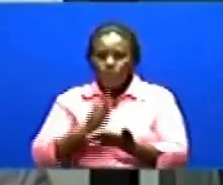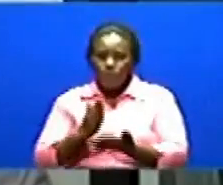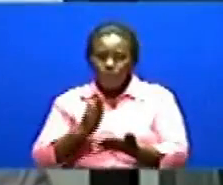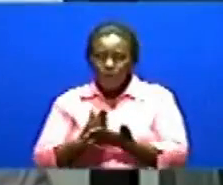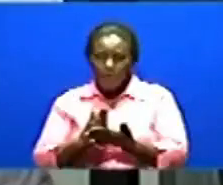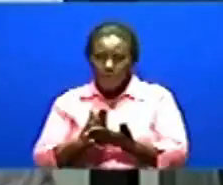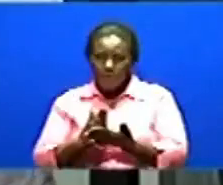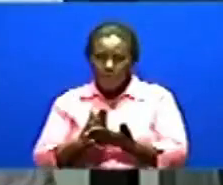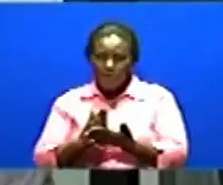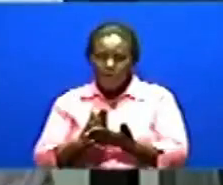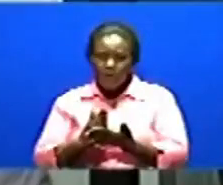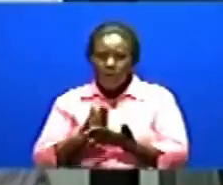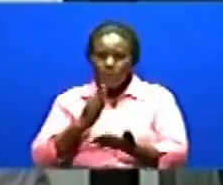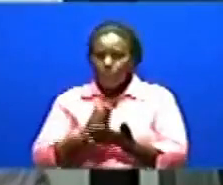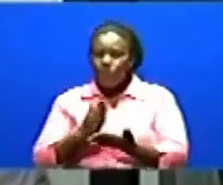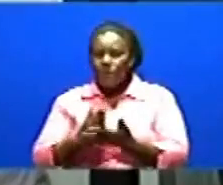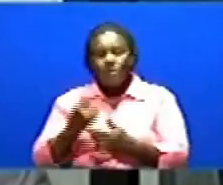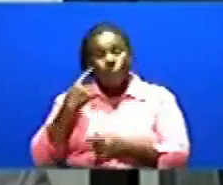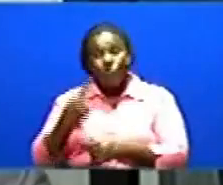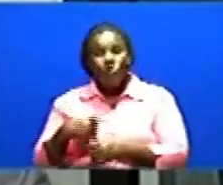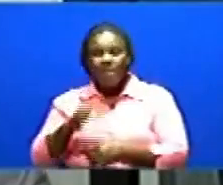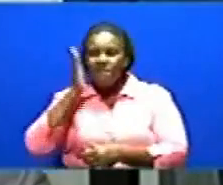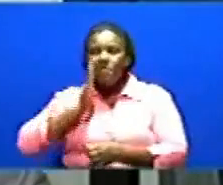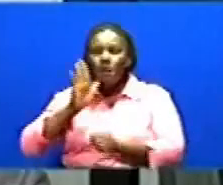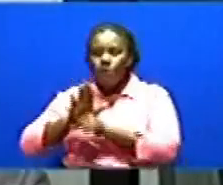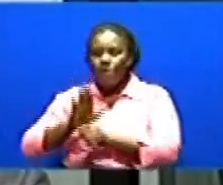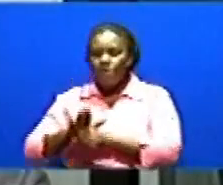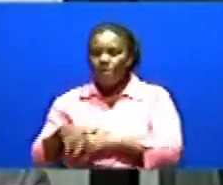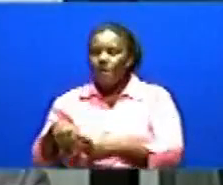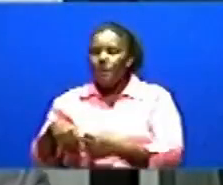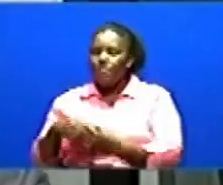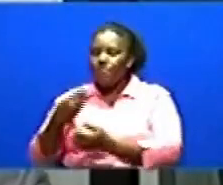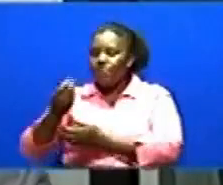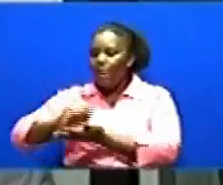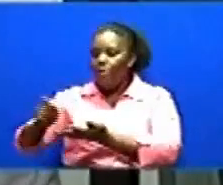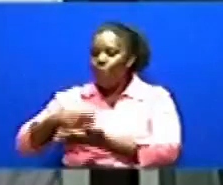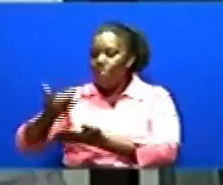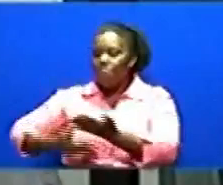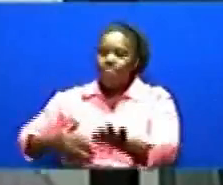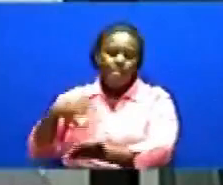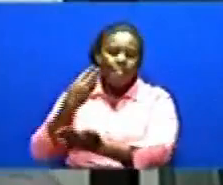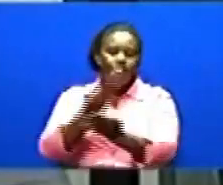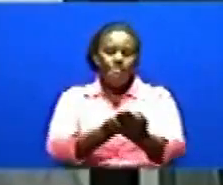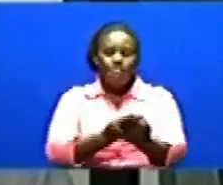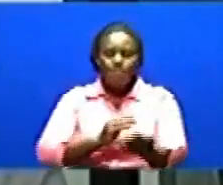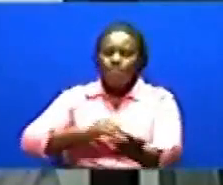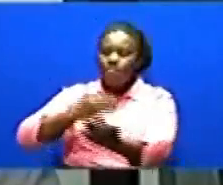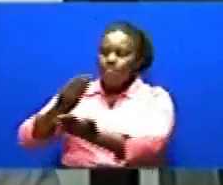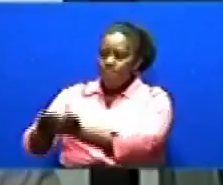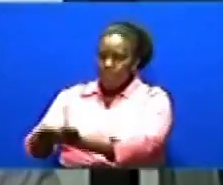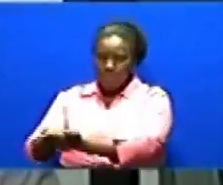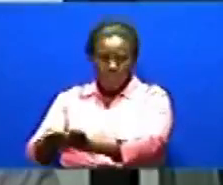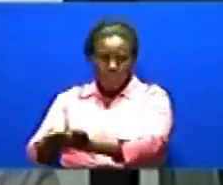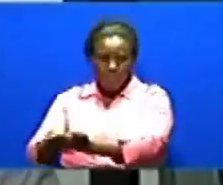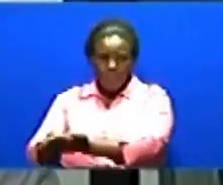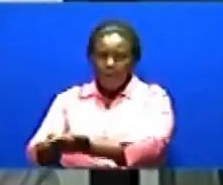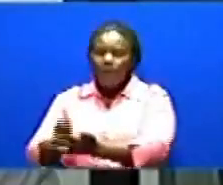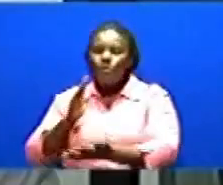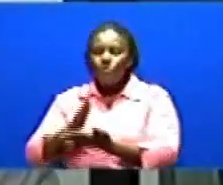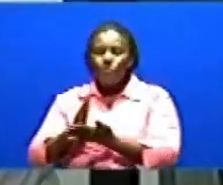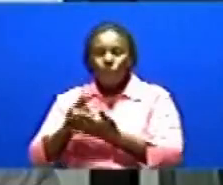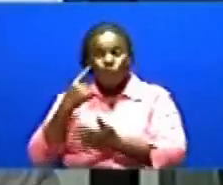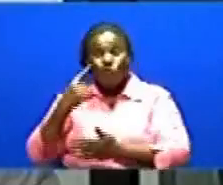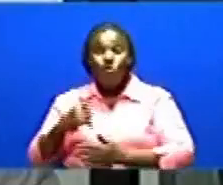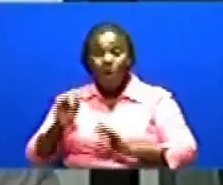ijana wanendrea kwa apply Kwa kwetu sisi Inatufanya tunaona Wanasema bright